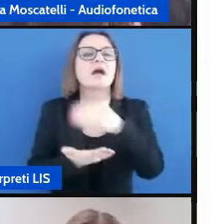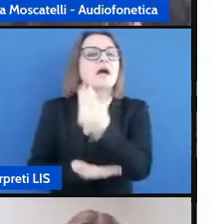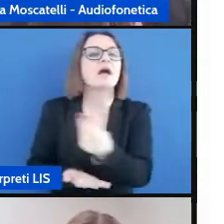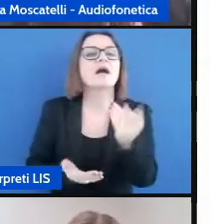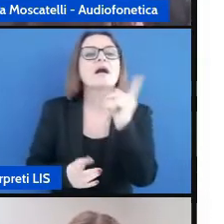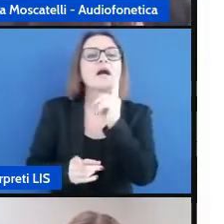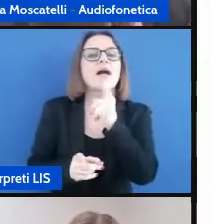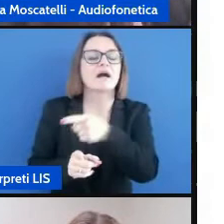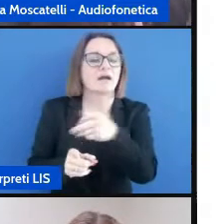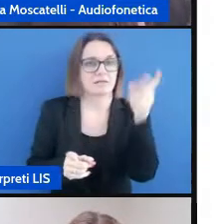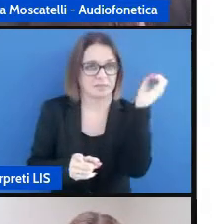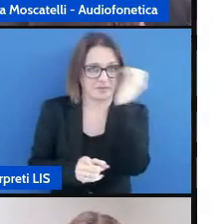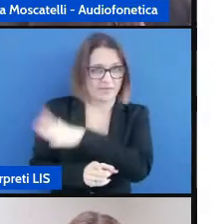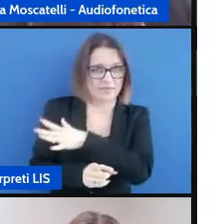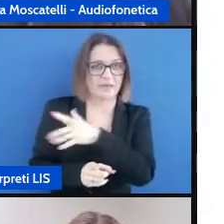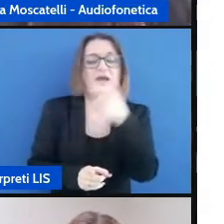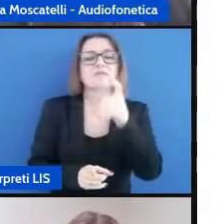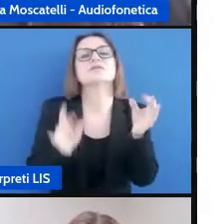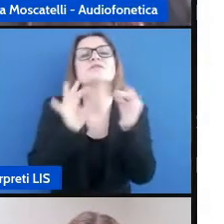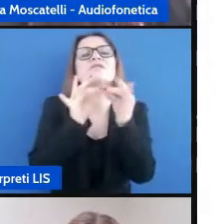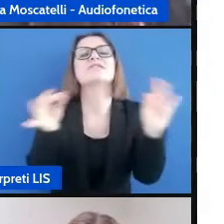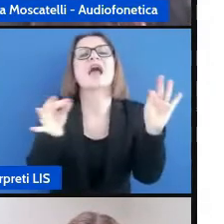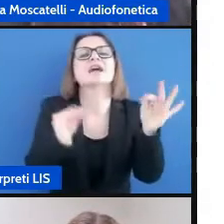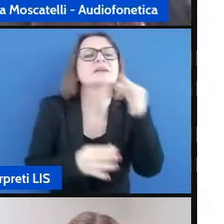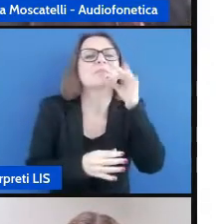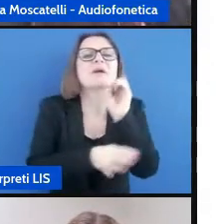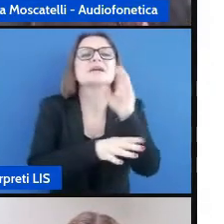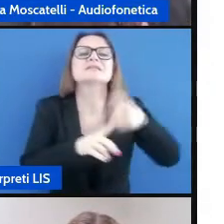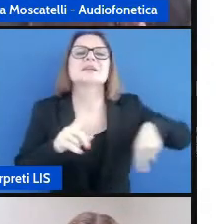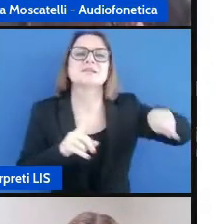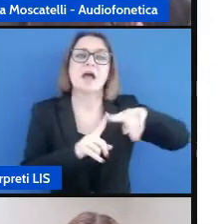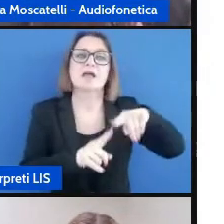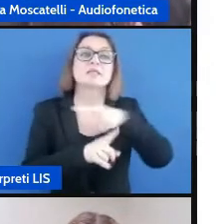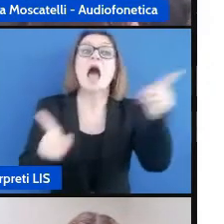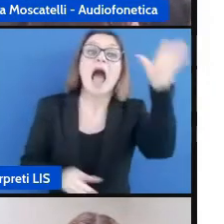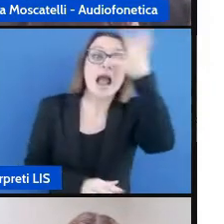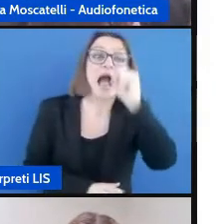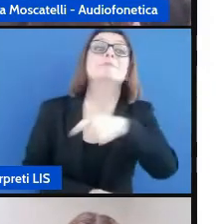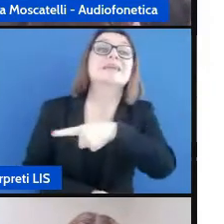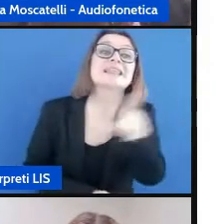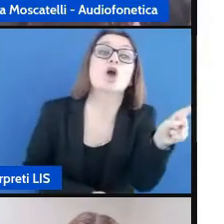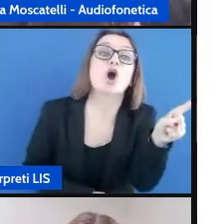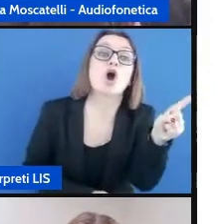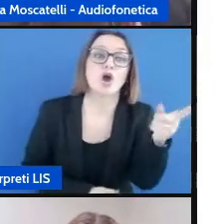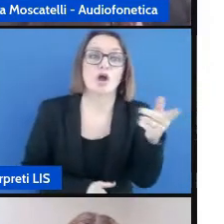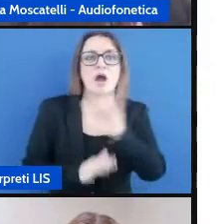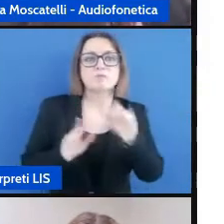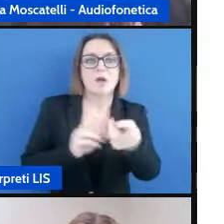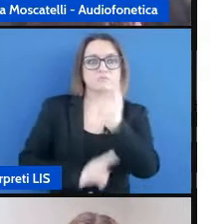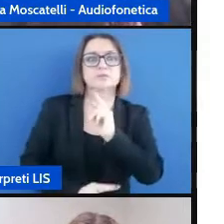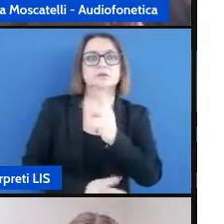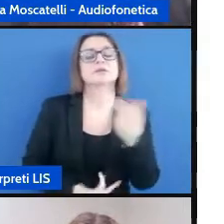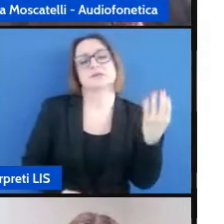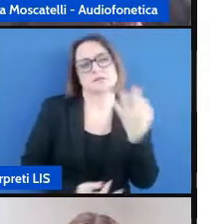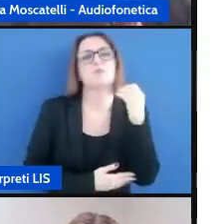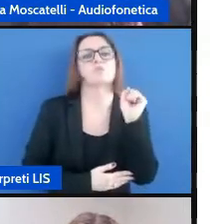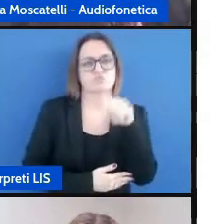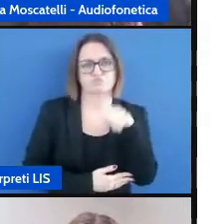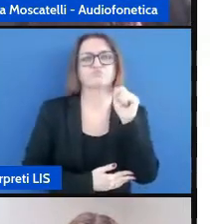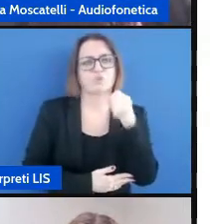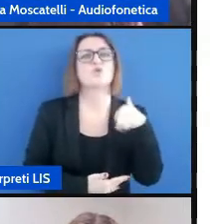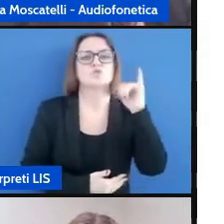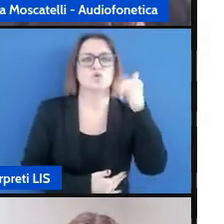anche perché la tipica frase di noi insegnanti è avete capito i bambini sordi rispondono sempre sì ho